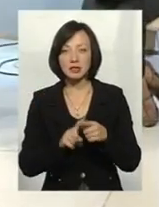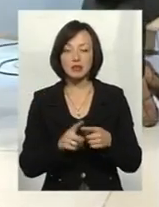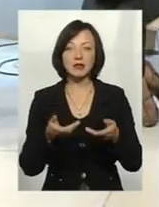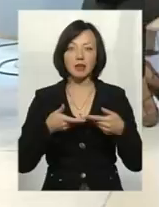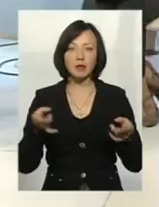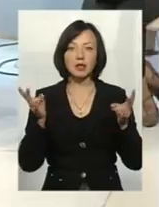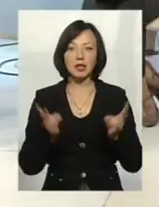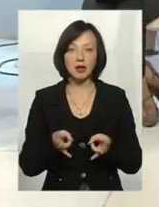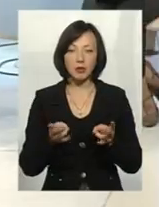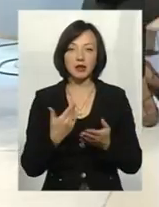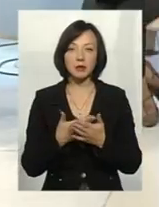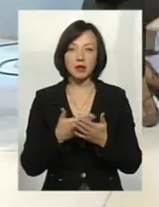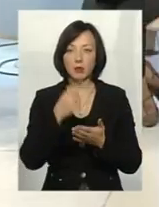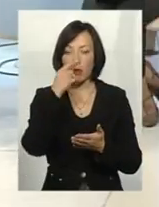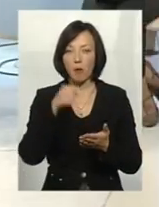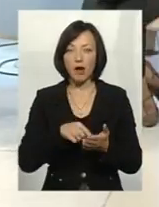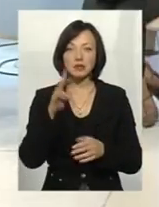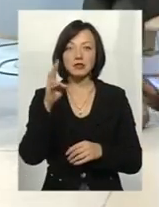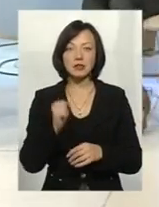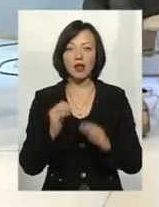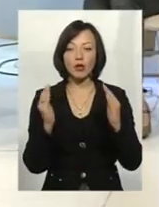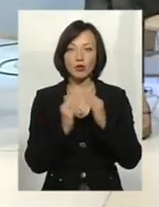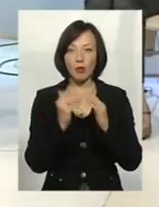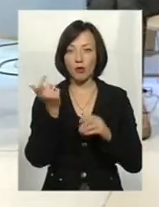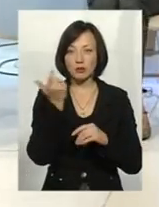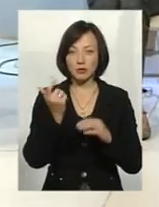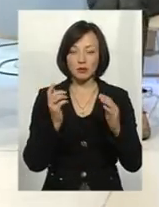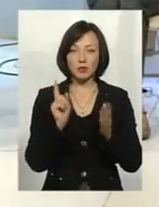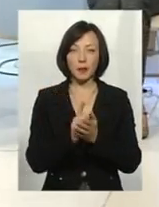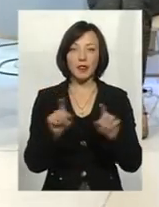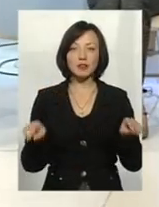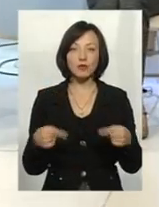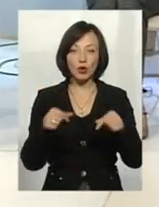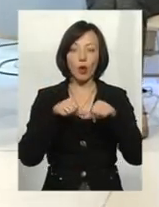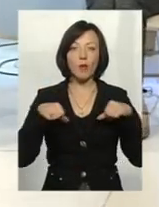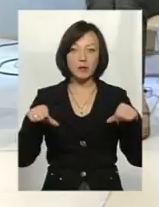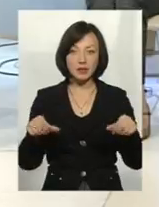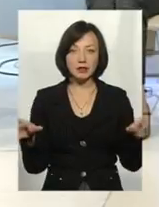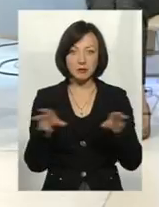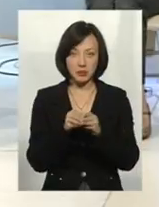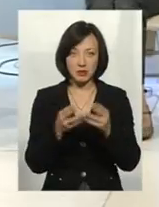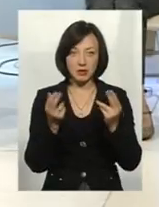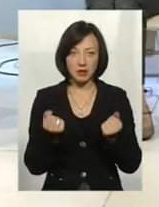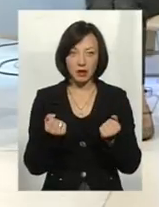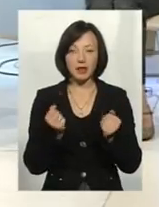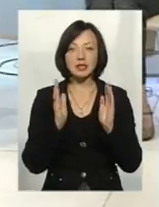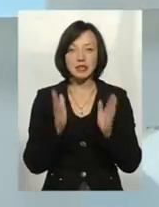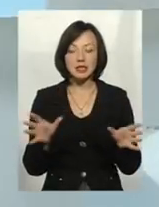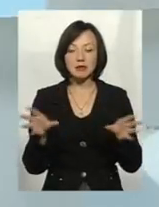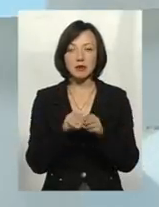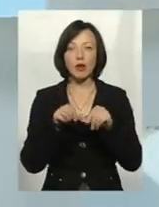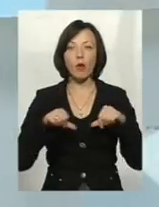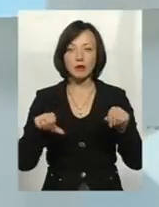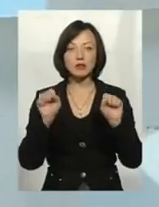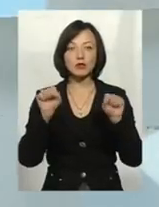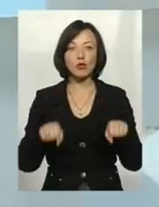треба, безпосередньо, наприклад, попасти на домоволодіння до громадянина. створена робоча комісія спільна, так? Так, тільки спільна комісія